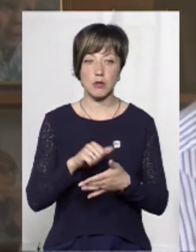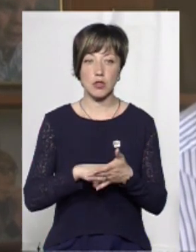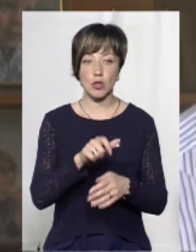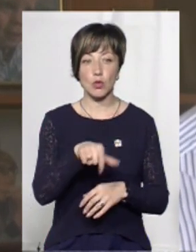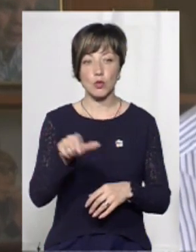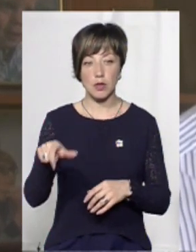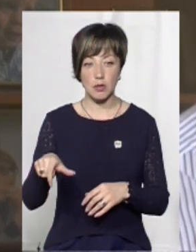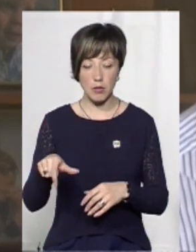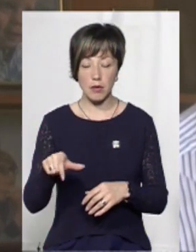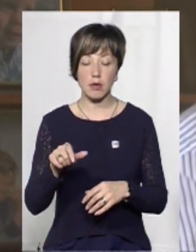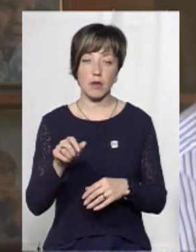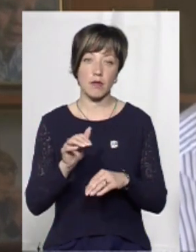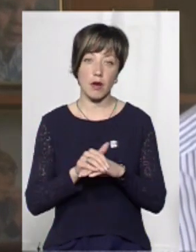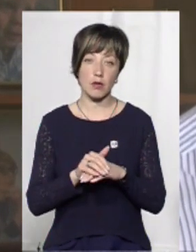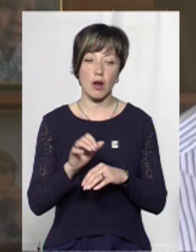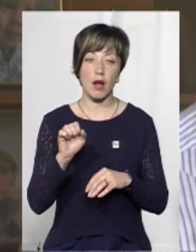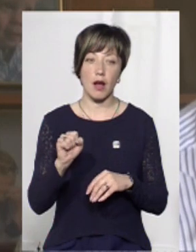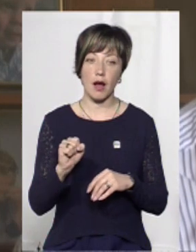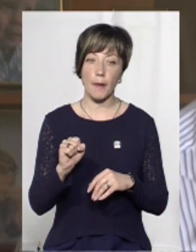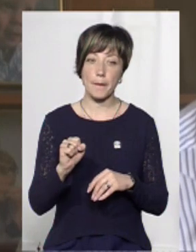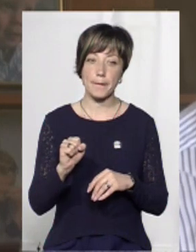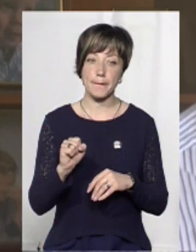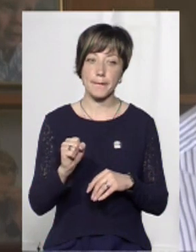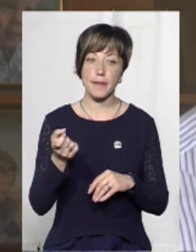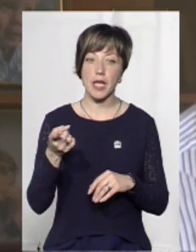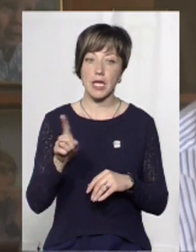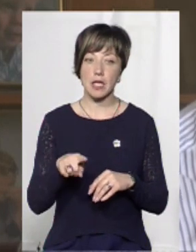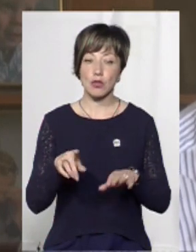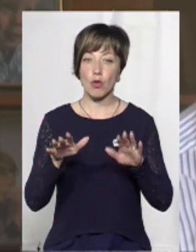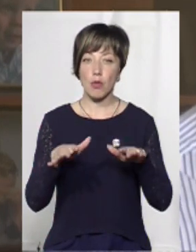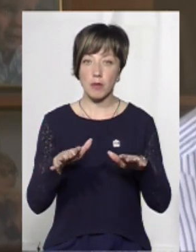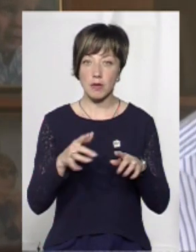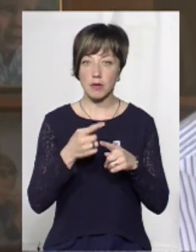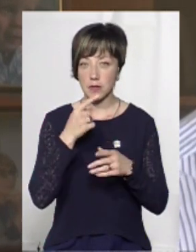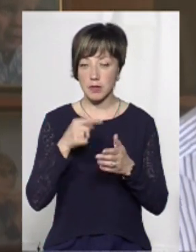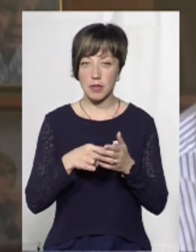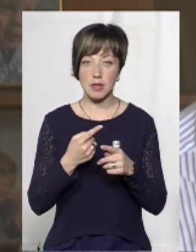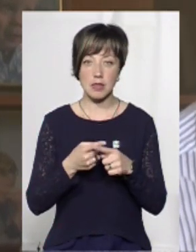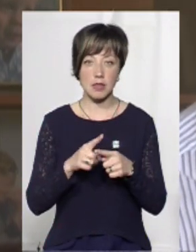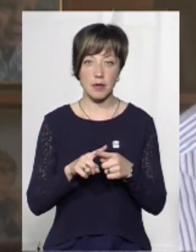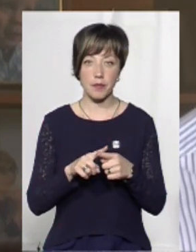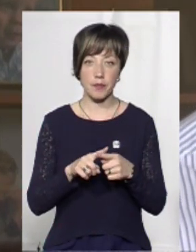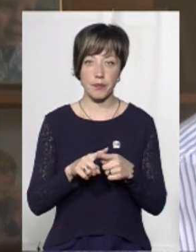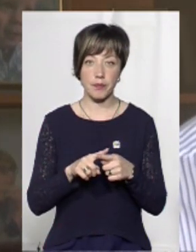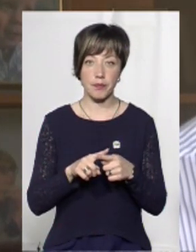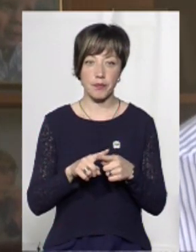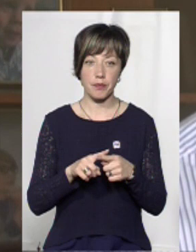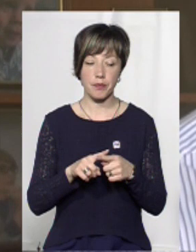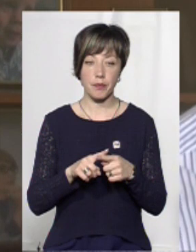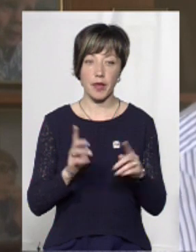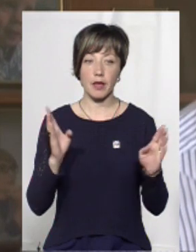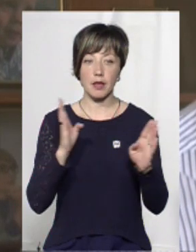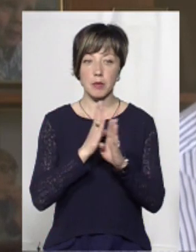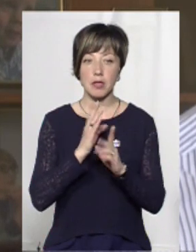факторами, а саме те, що ті опади випадають, це абсолютно кліматичні